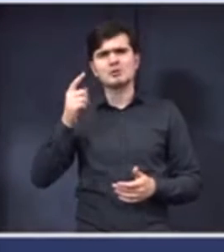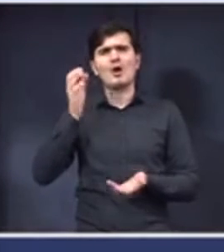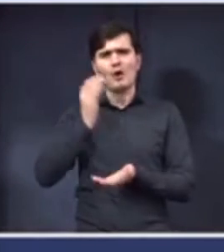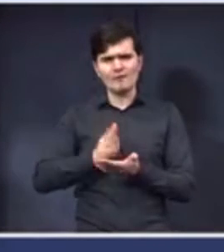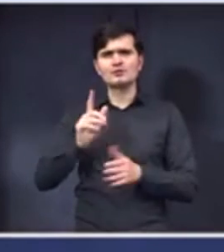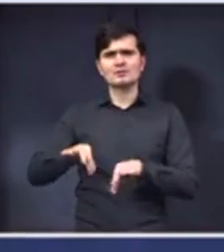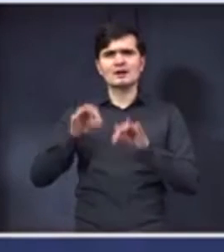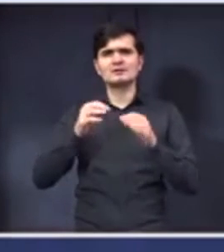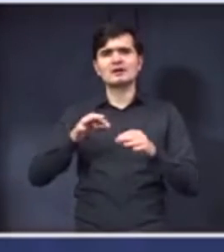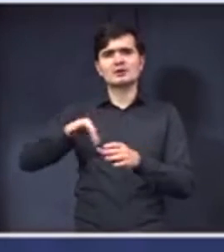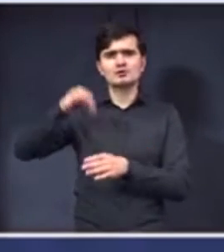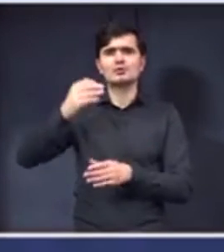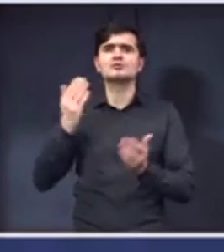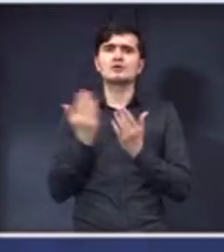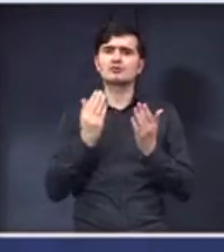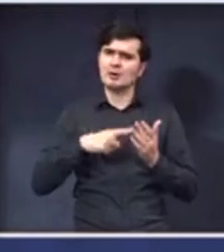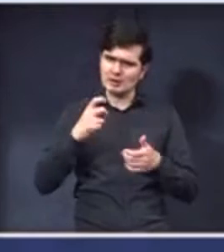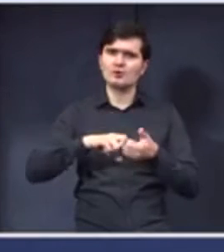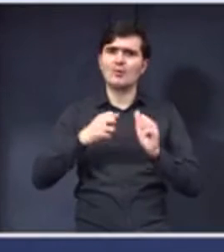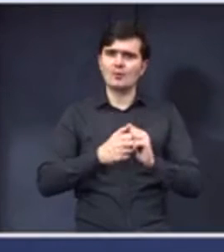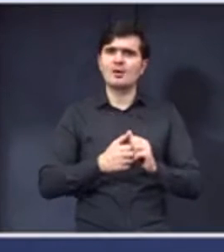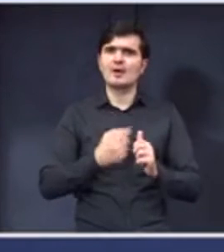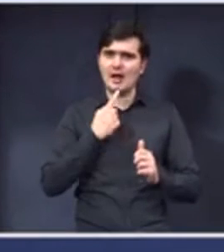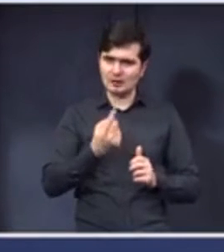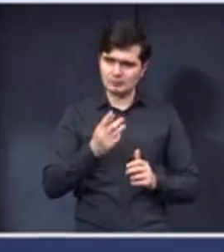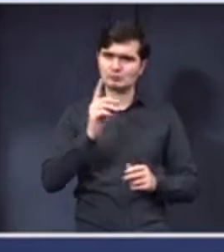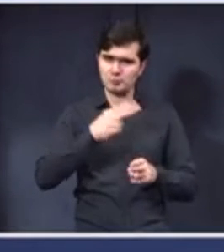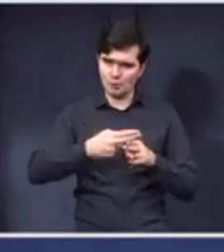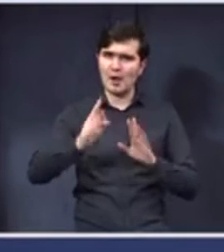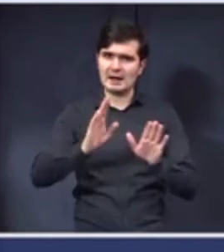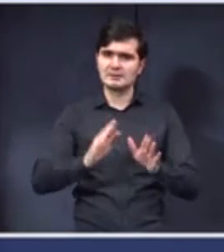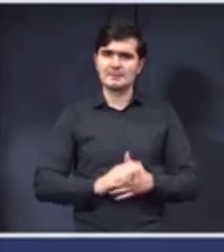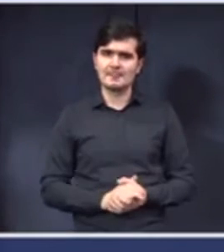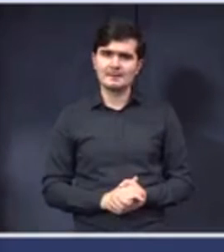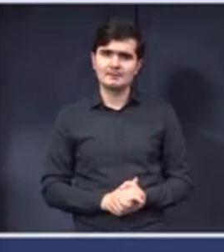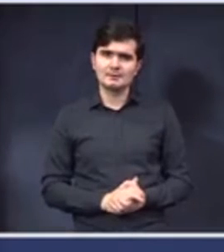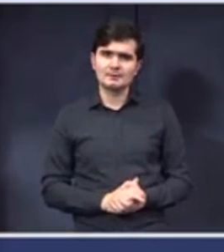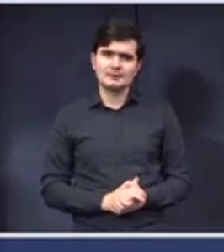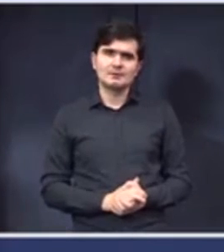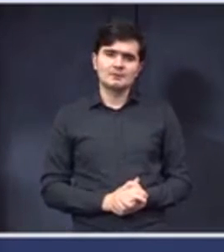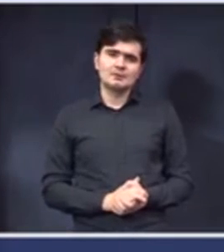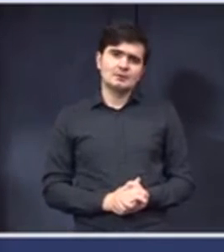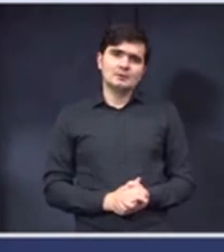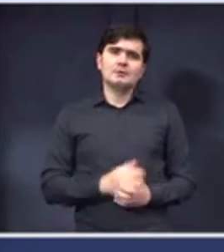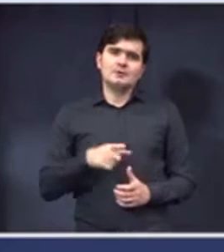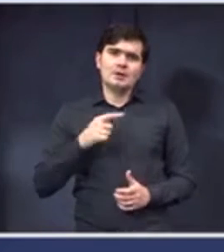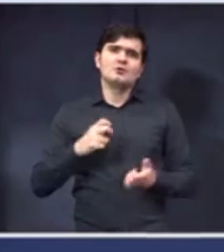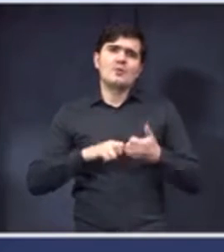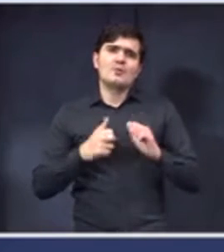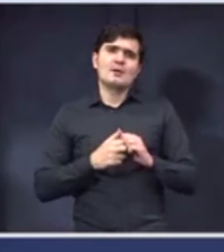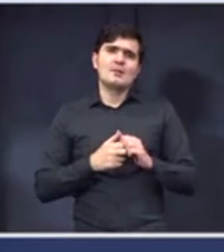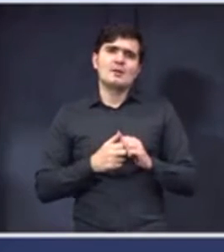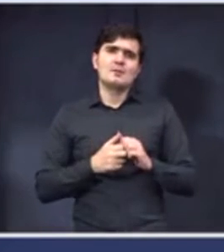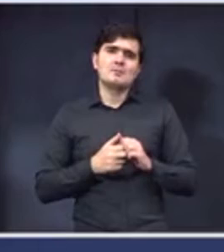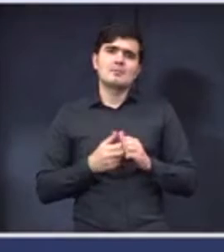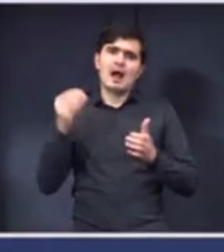soluții în școlă. Da, este o problemă corect, corect poziționată, este o problemă corect